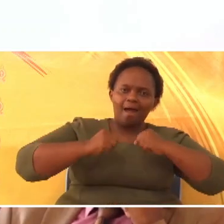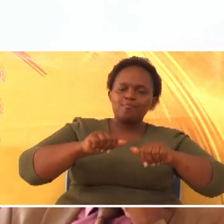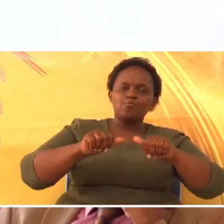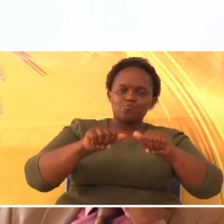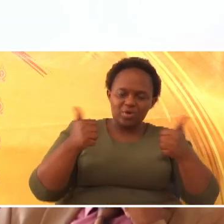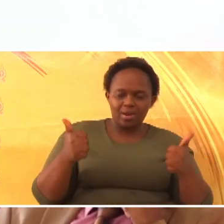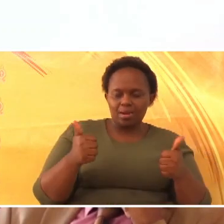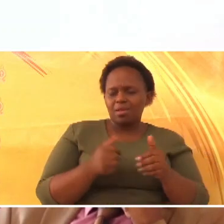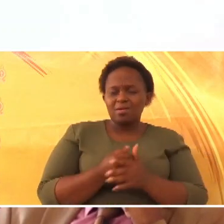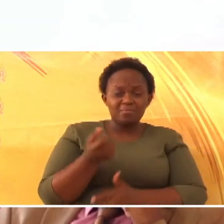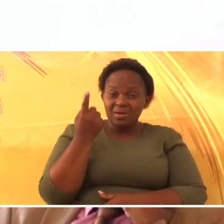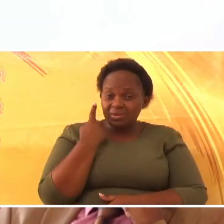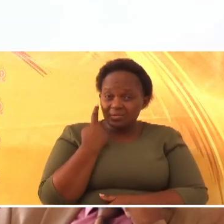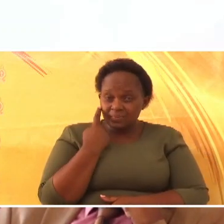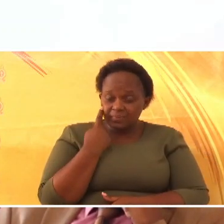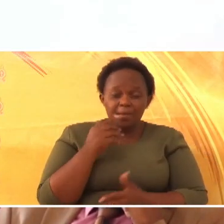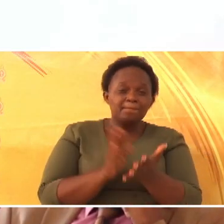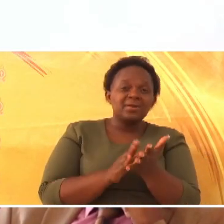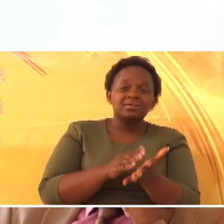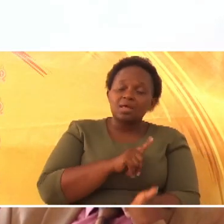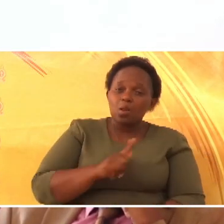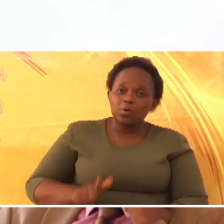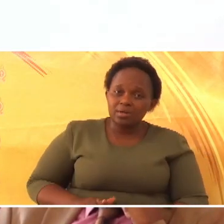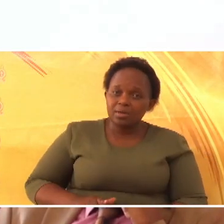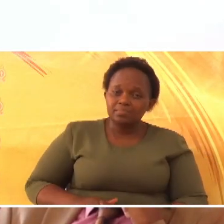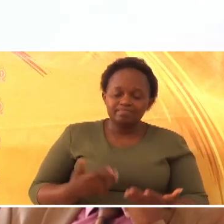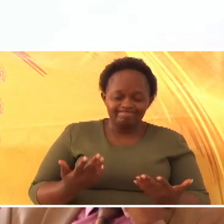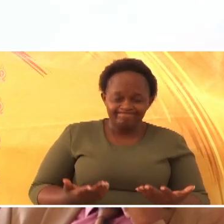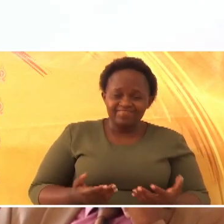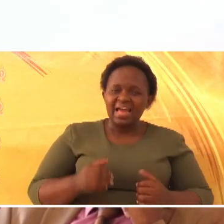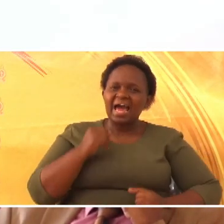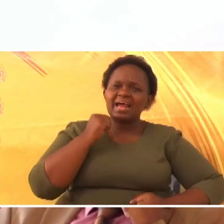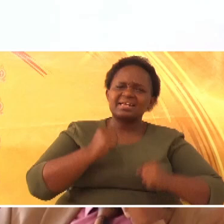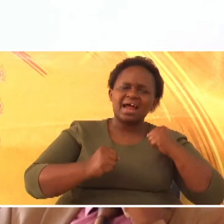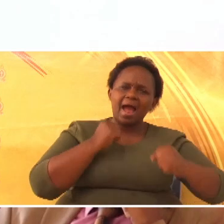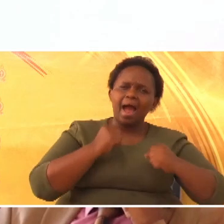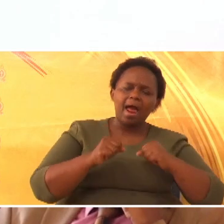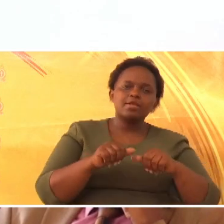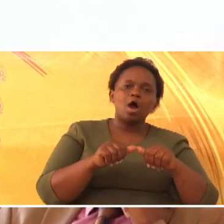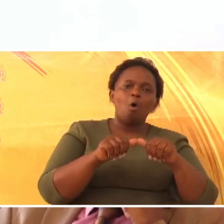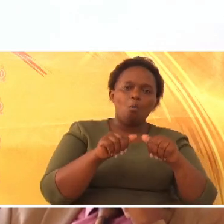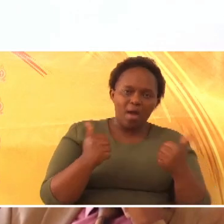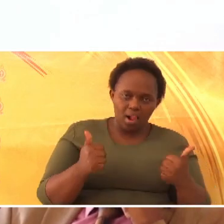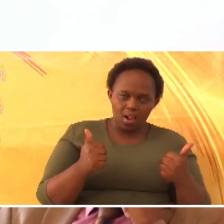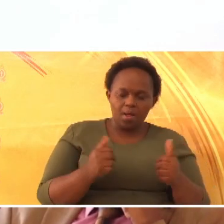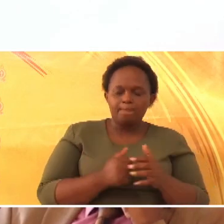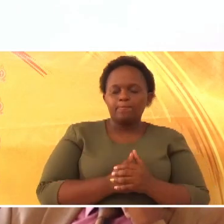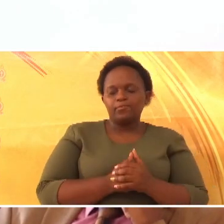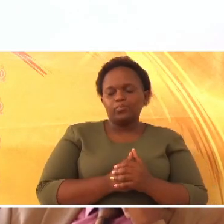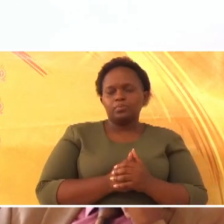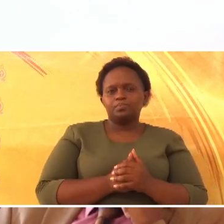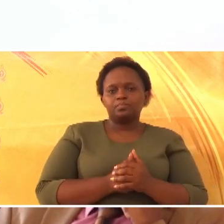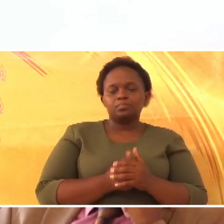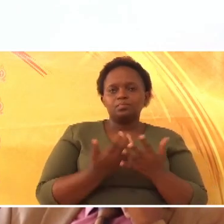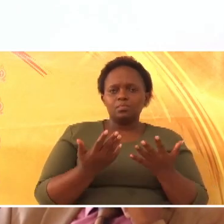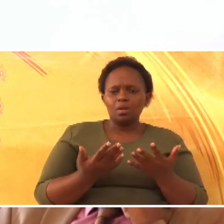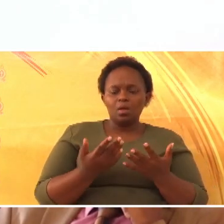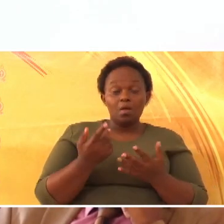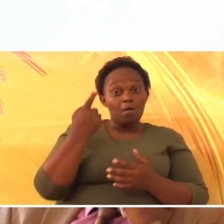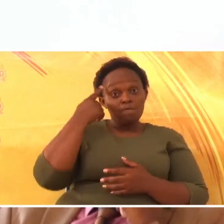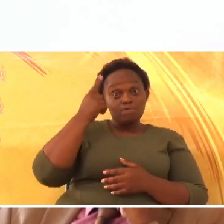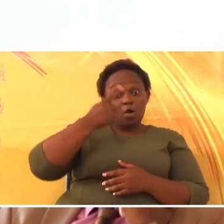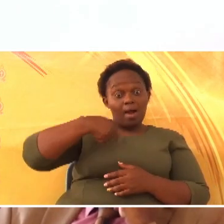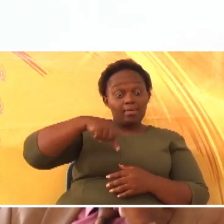Wanasipiwe? Run well. Na, hili tuweze